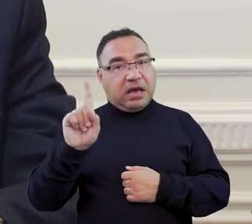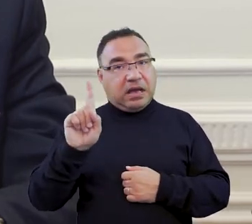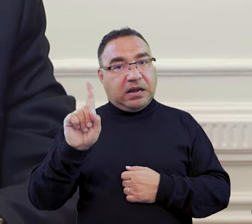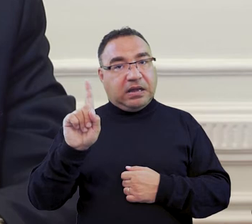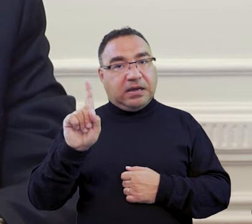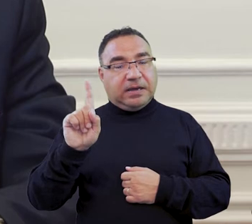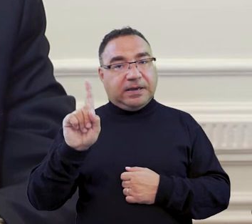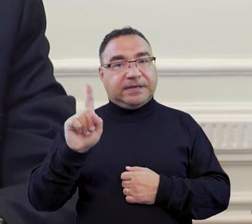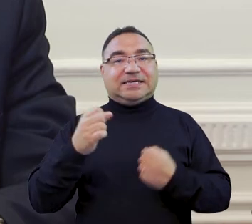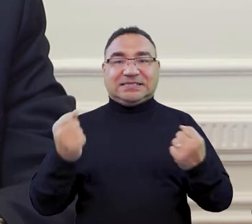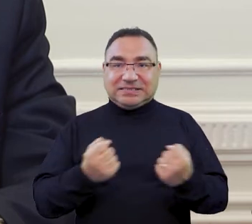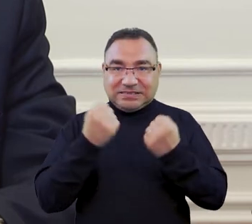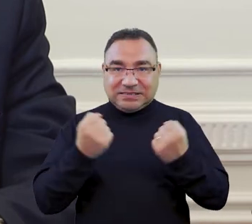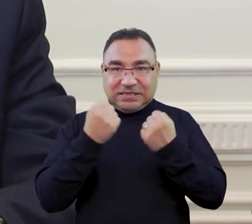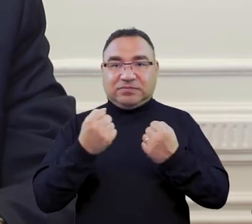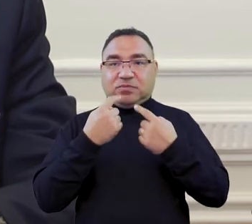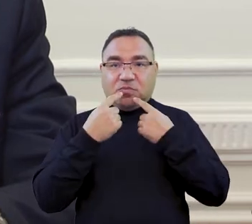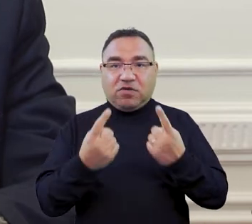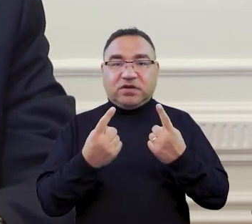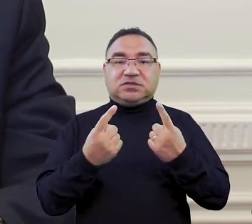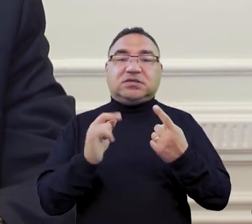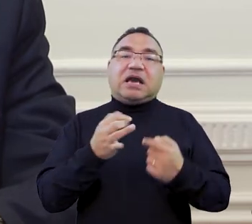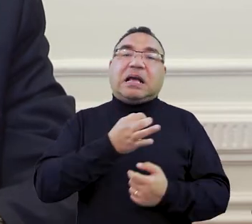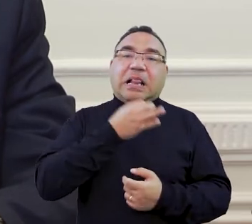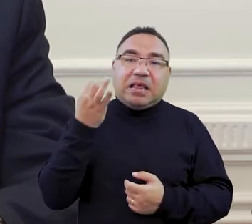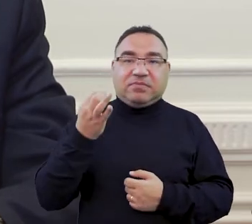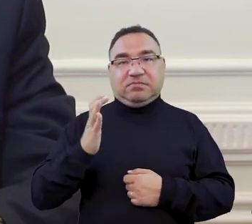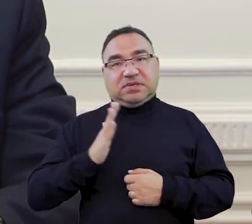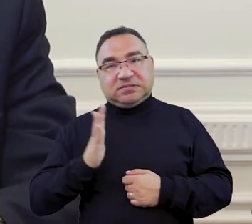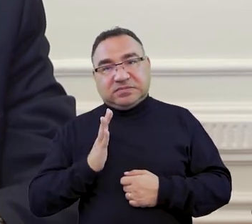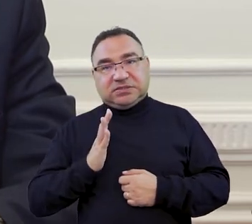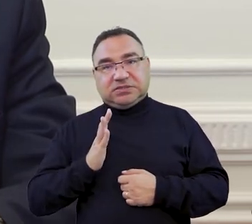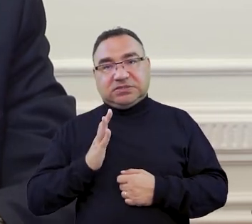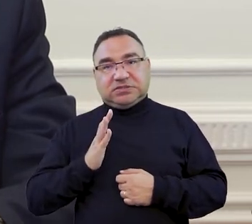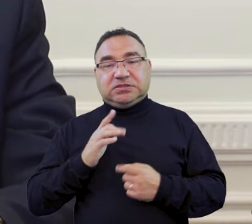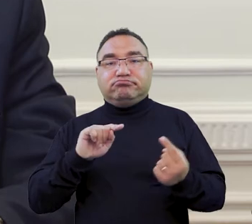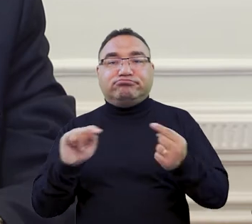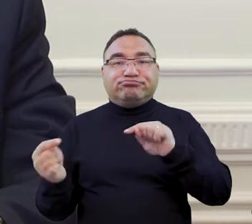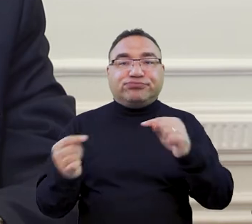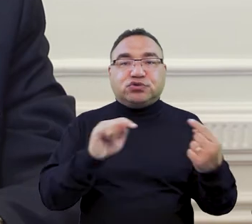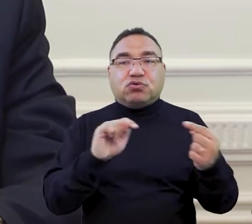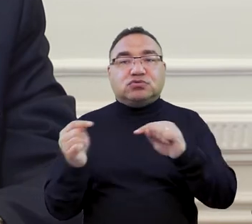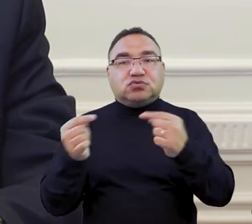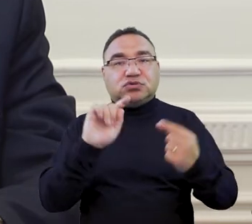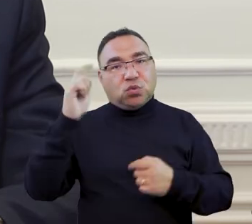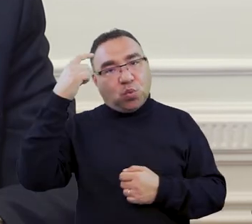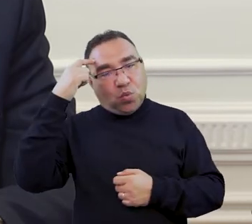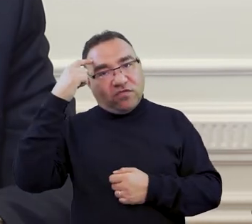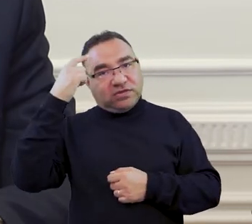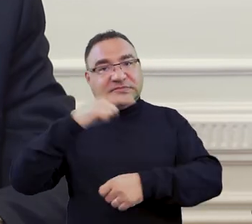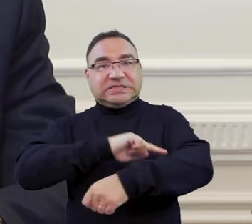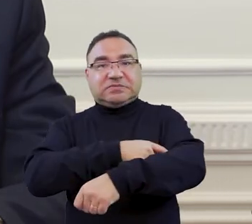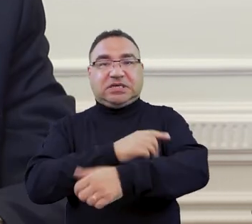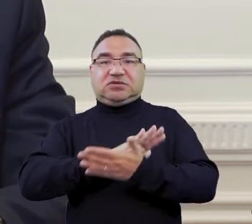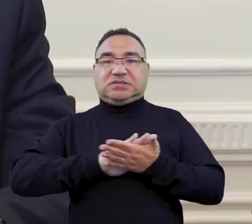staramy się podkreślać, które rozwiązania są bezpieczne i po konsultacjach z Głównym Inspektorem